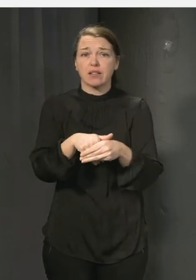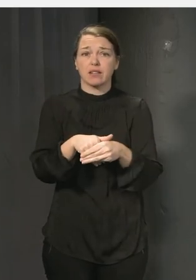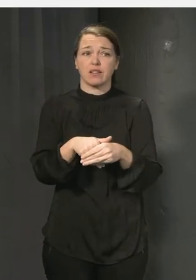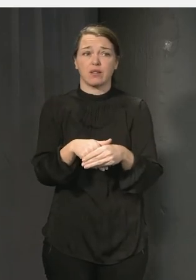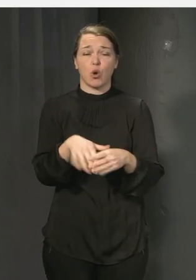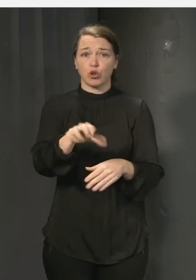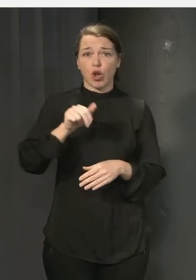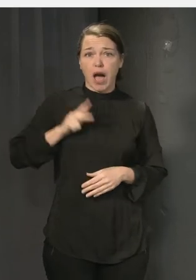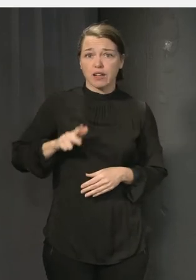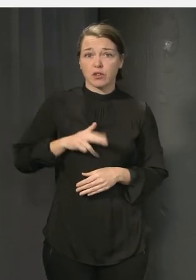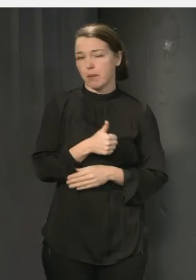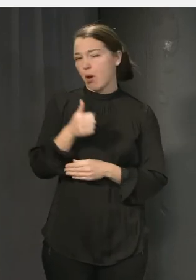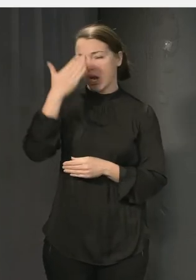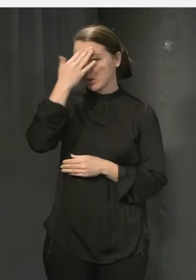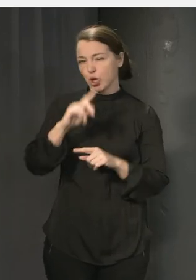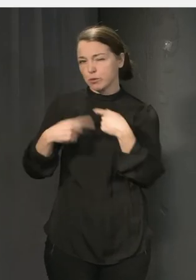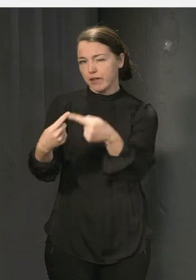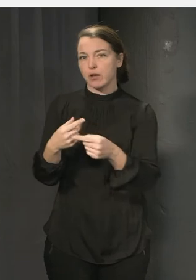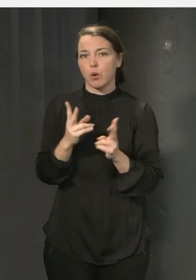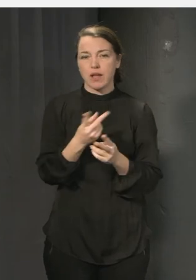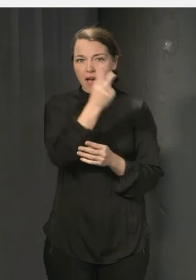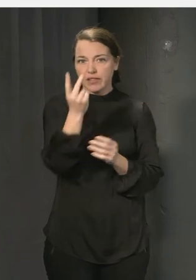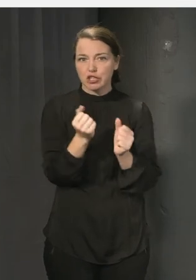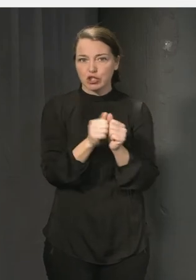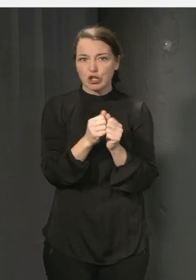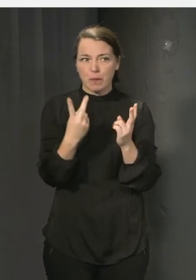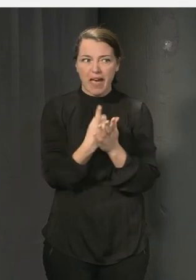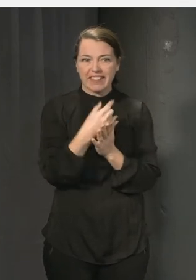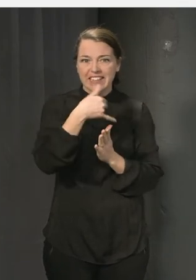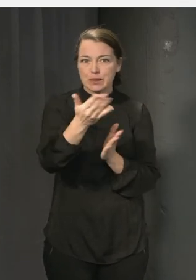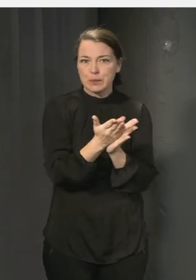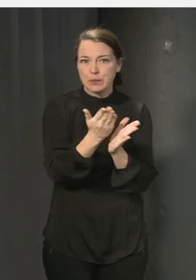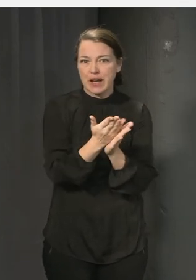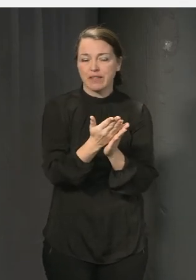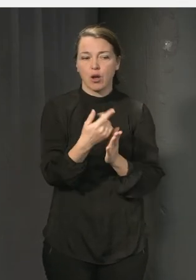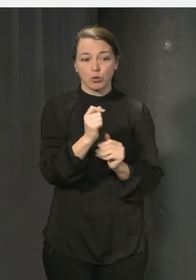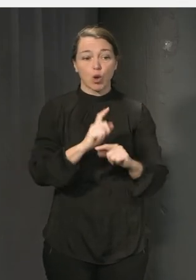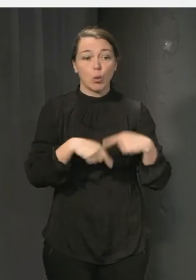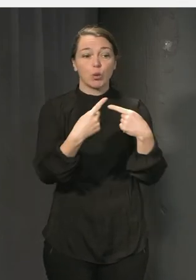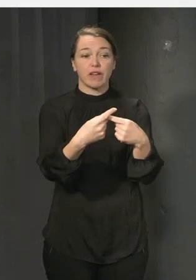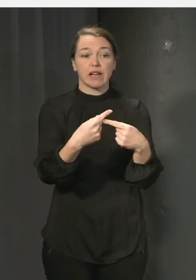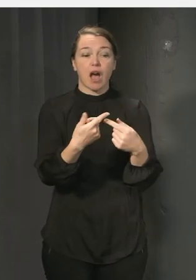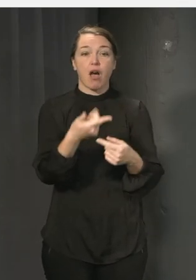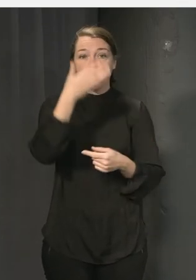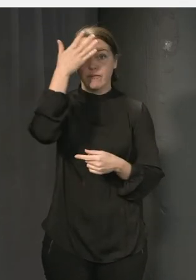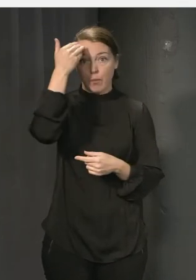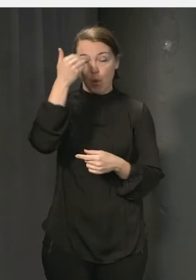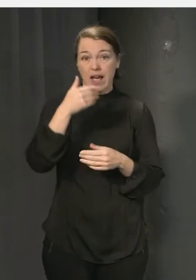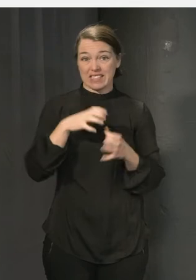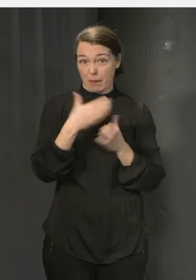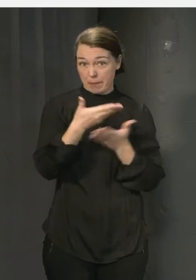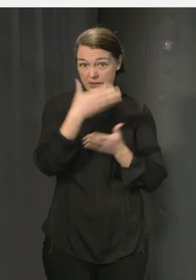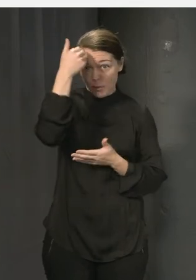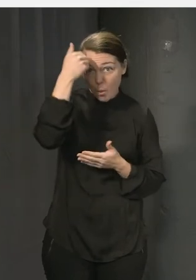här kunskapsutvecklingen utan det allt det där andra som händer. Och allt det där andra som de förväntas utveckla. Och de ska ju utveckla förmåga att samarbeta med